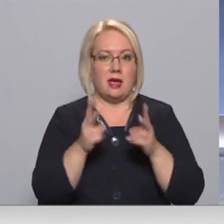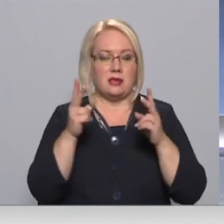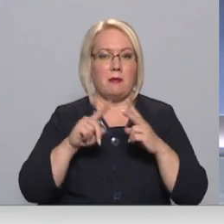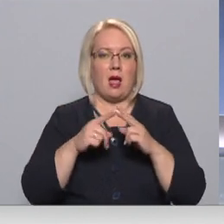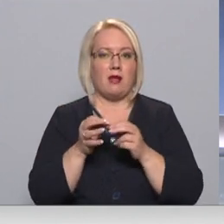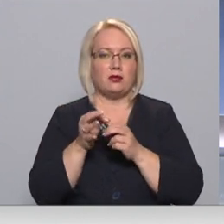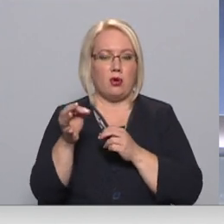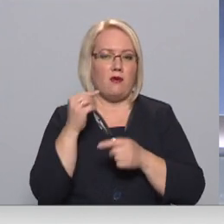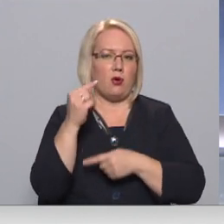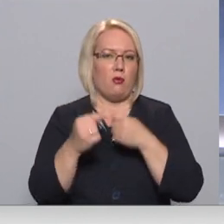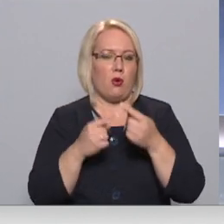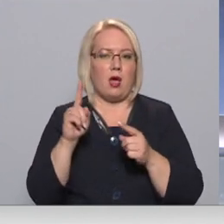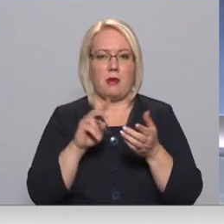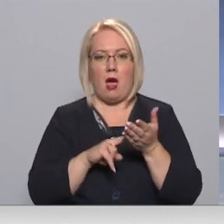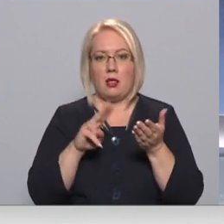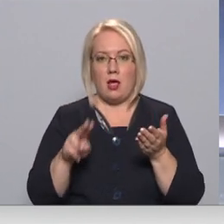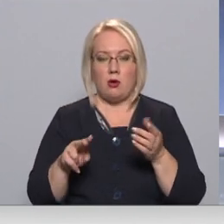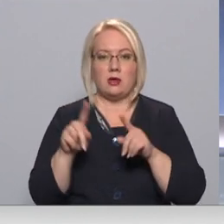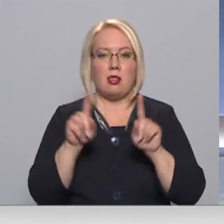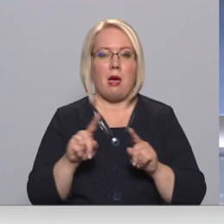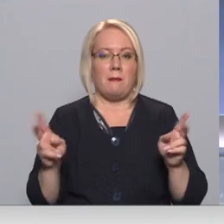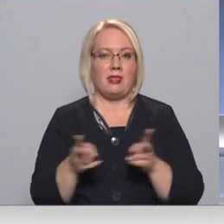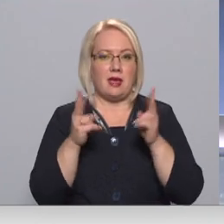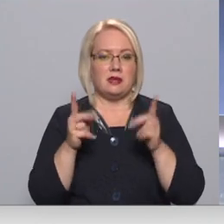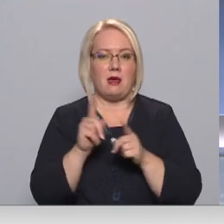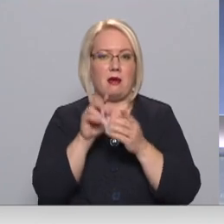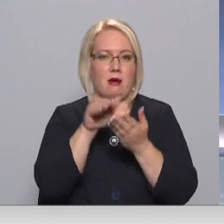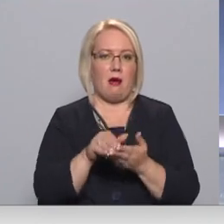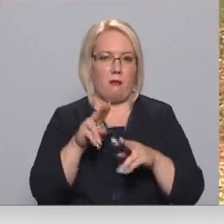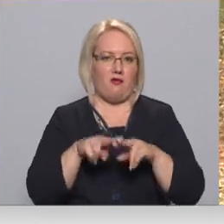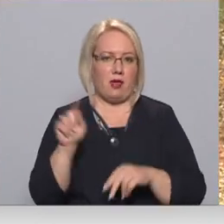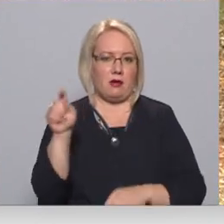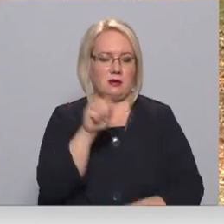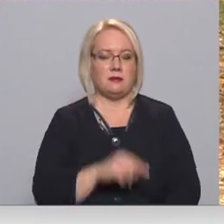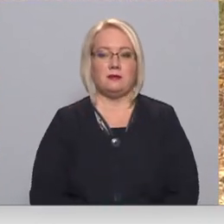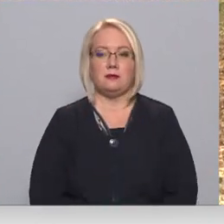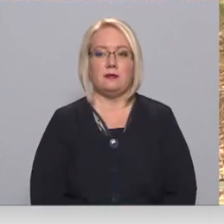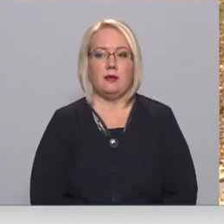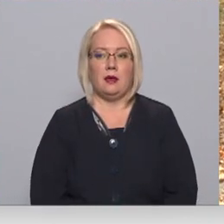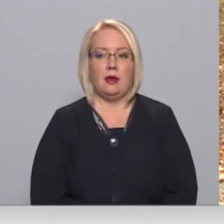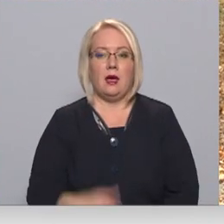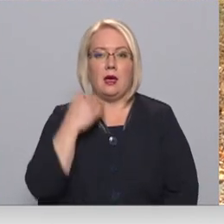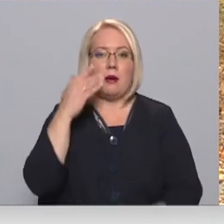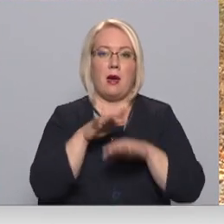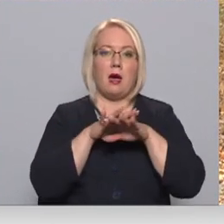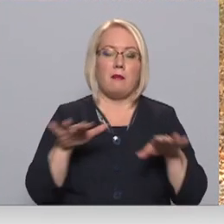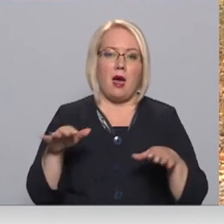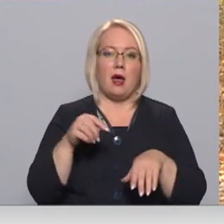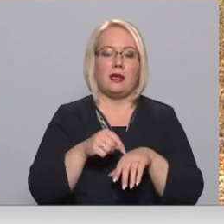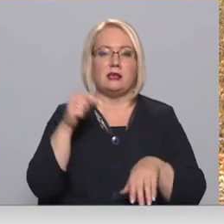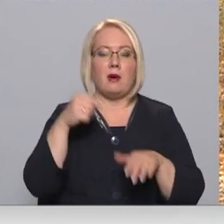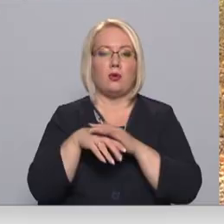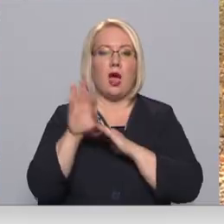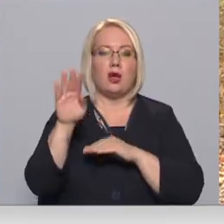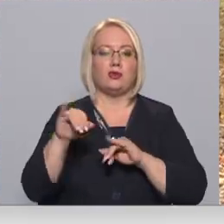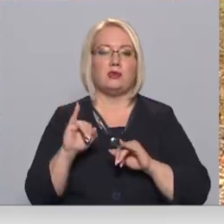novadātās joprojām ir atļauts. Lapas dedzina arī kapsētās. Kamēr bērni izbauda nu jau aizījošo